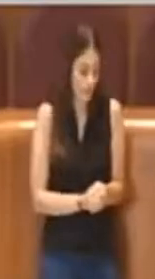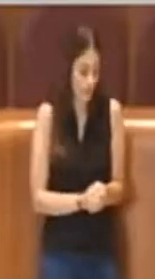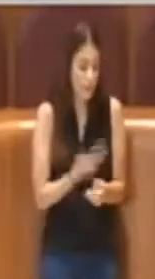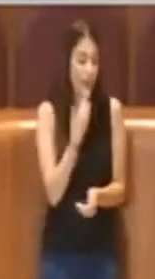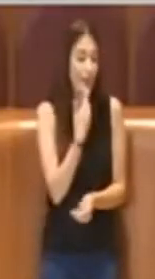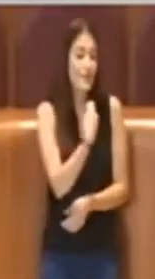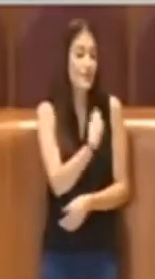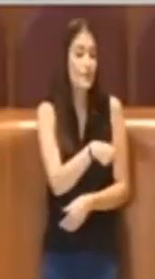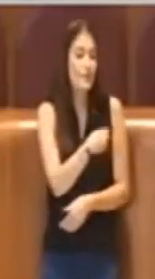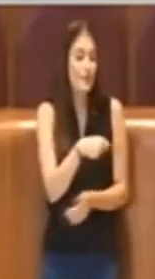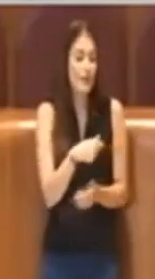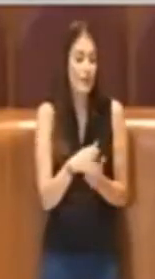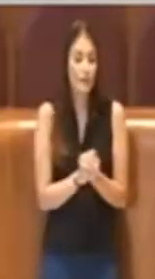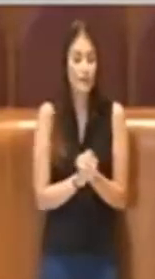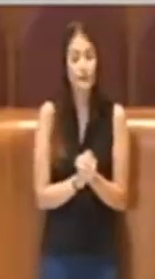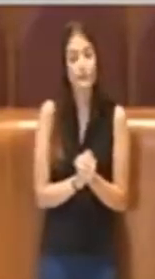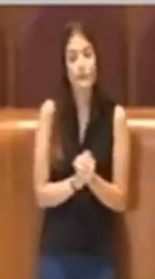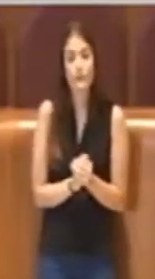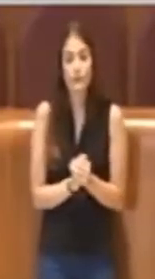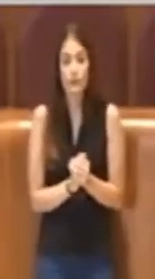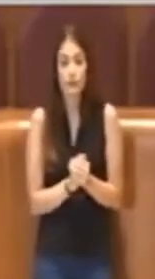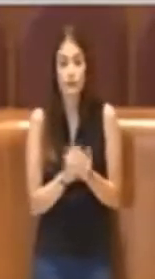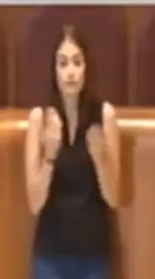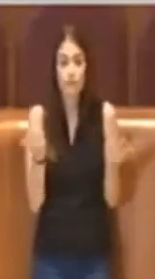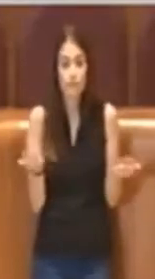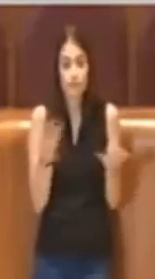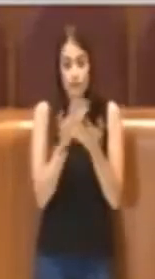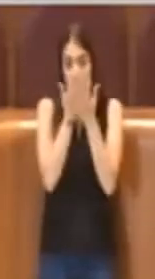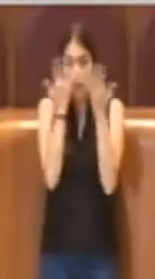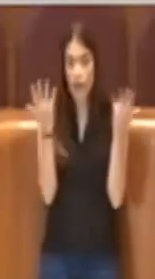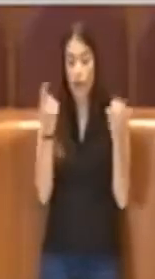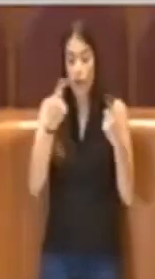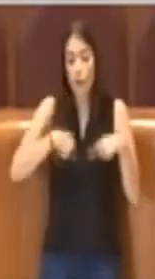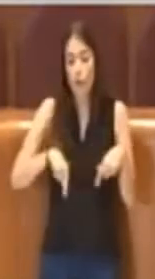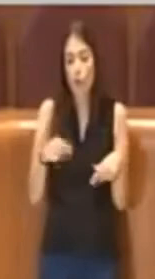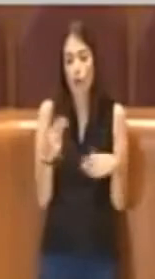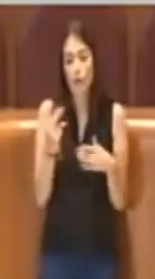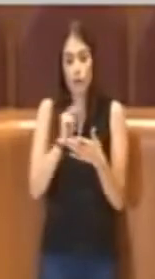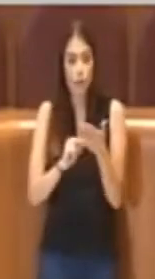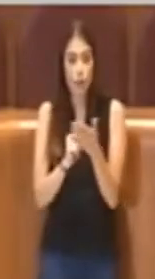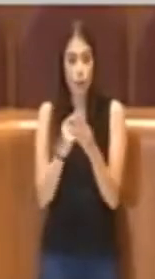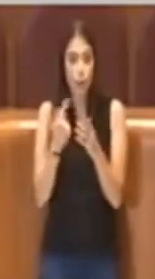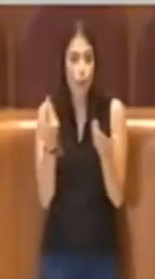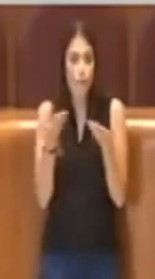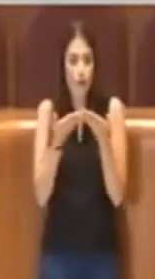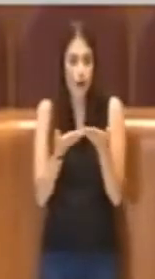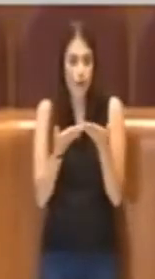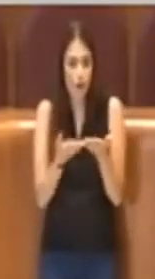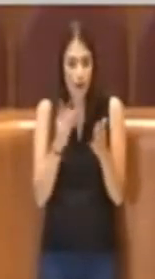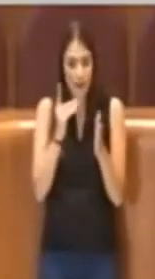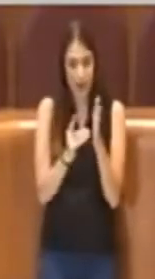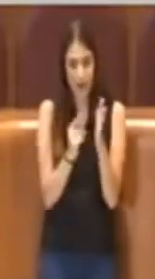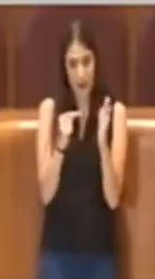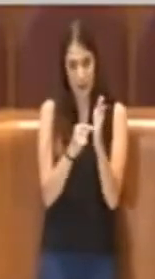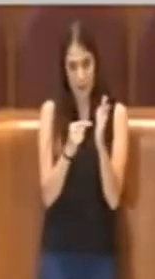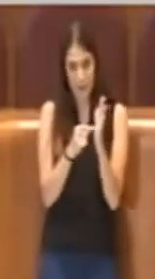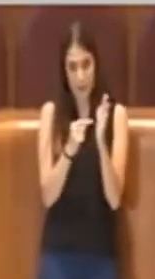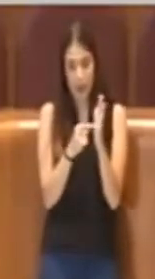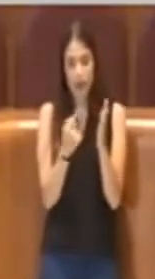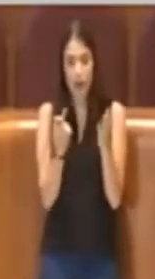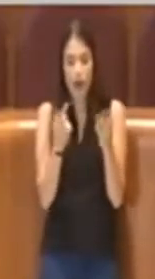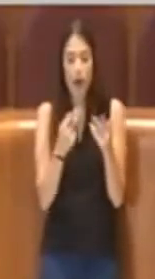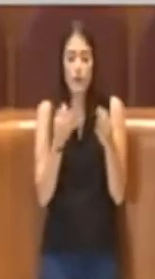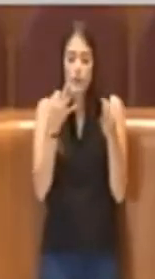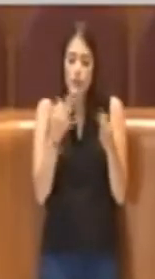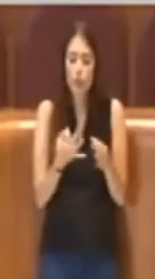Grazie Presidente, naturalmente esprimiamo il nostro voto favorevole sulla delibera che porterà